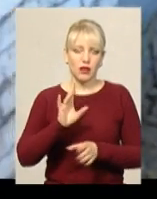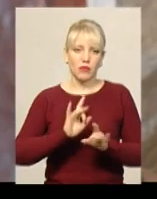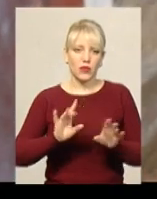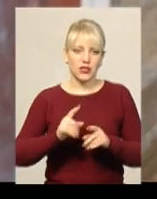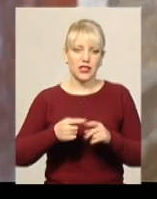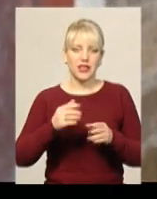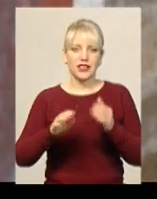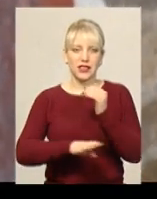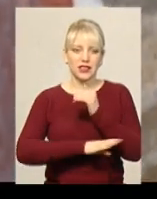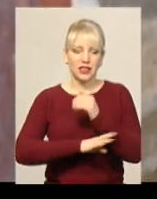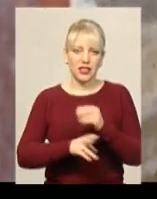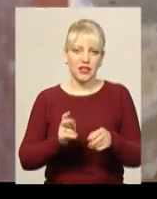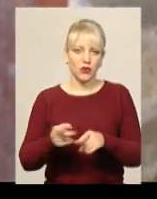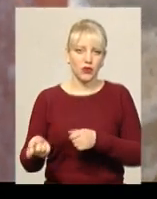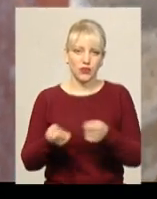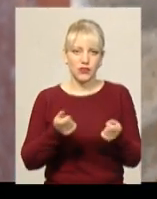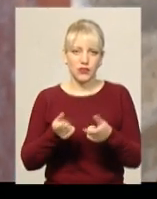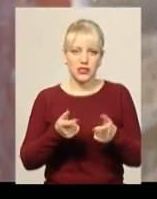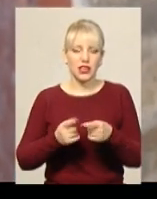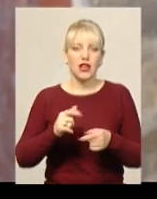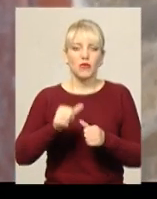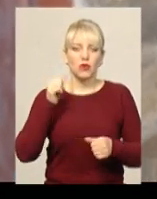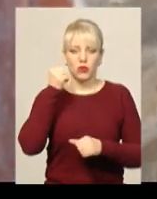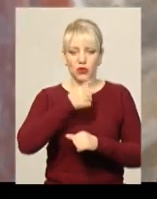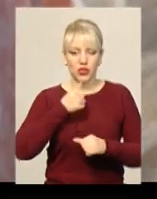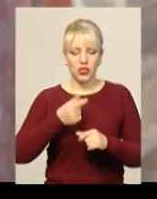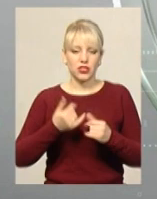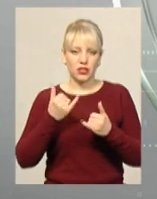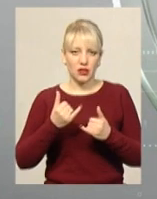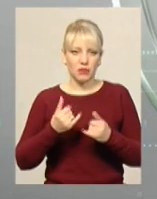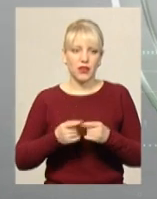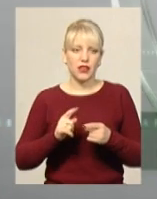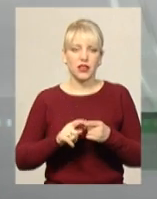'яний непотріб вивезли звідти минулоріч. Тепер заберуть і решту сміття.